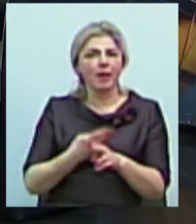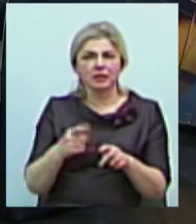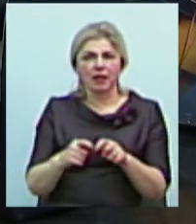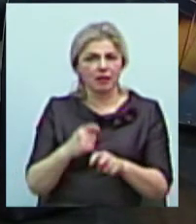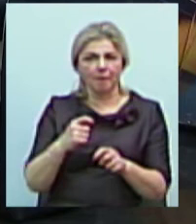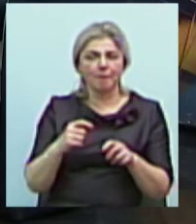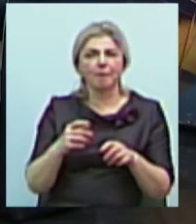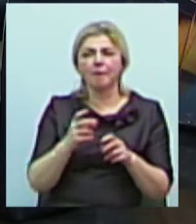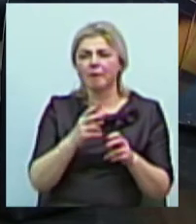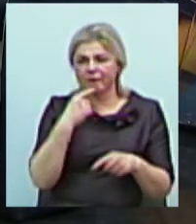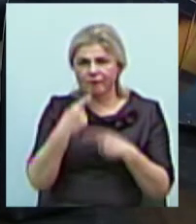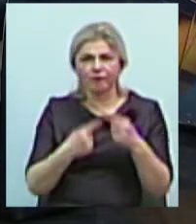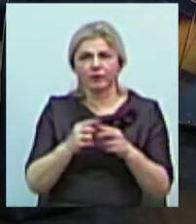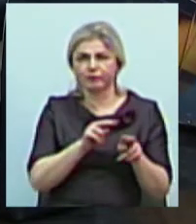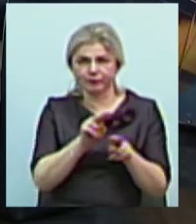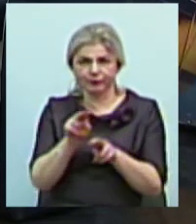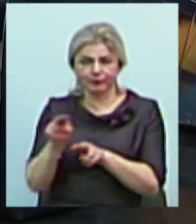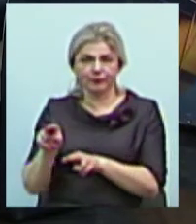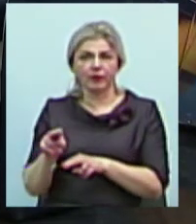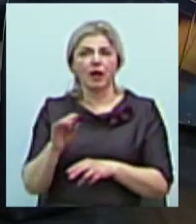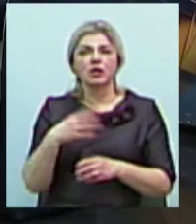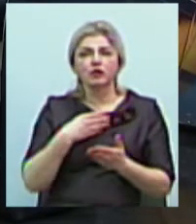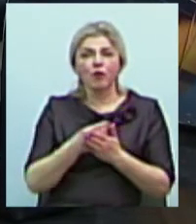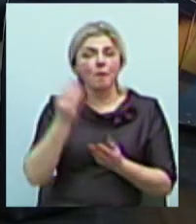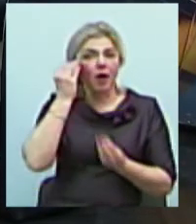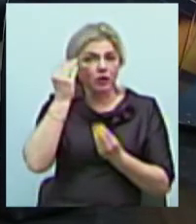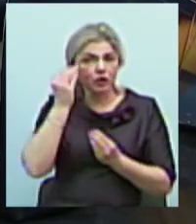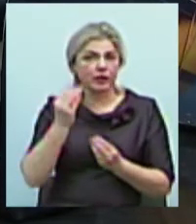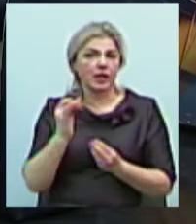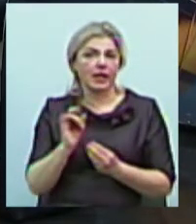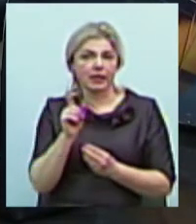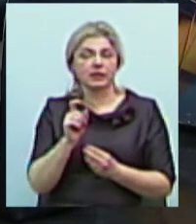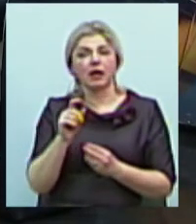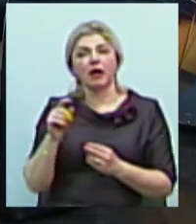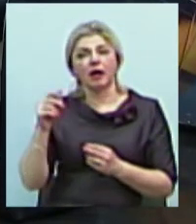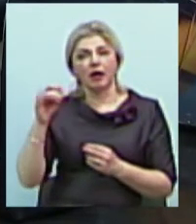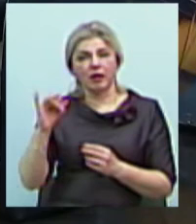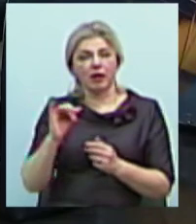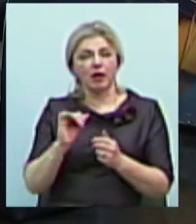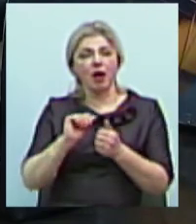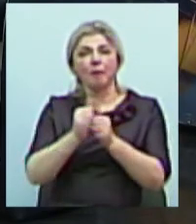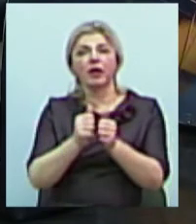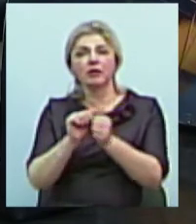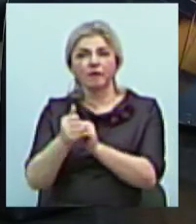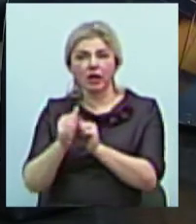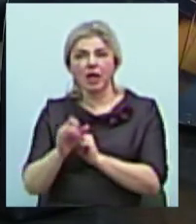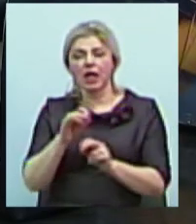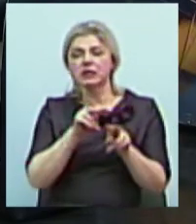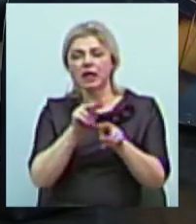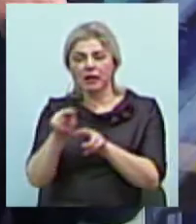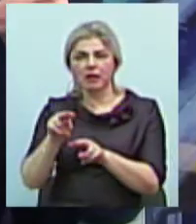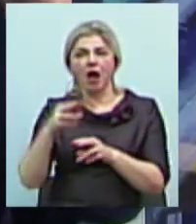камери із своїм баченням, кутом зору, вони перетинаються одна з одного. За конкретною особою. Ми бачимо